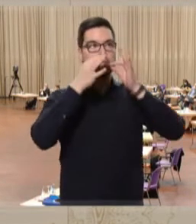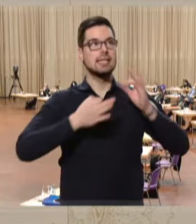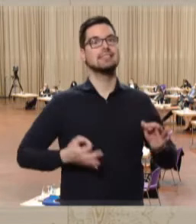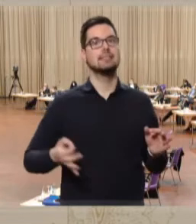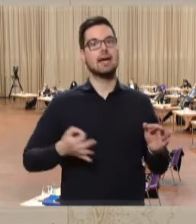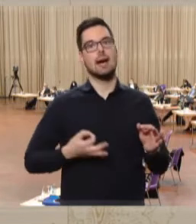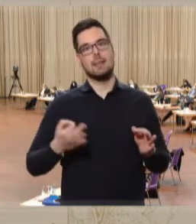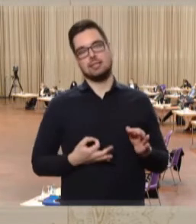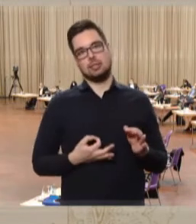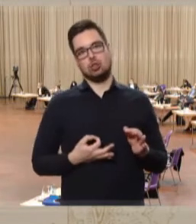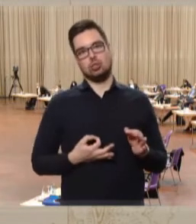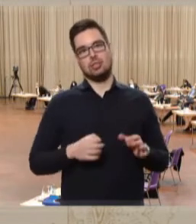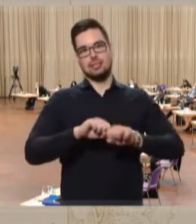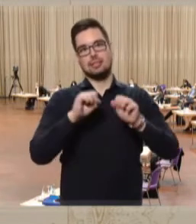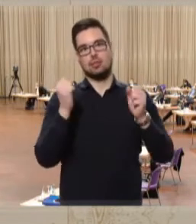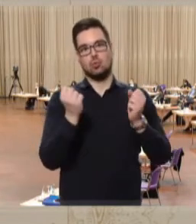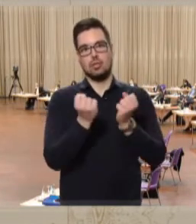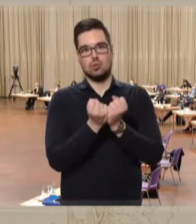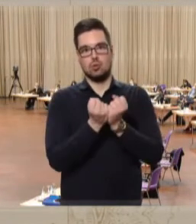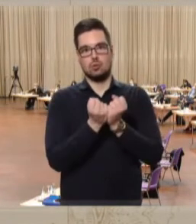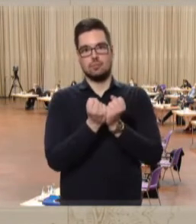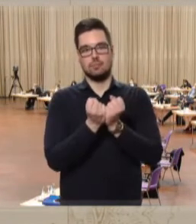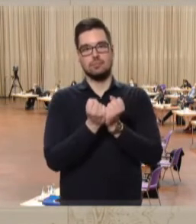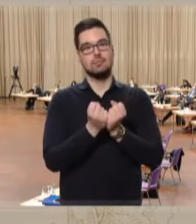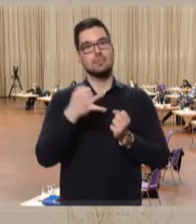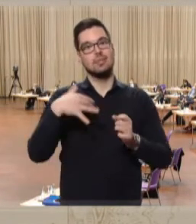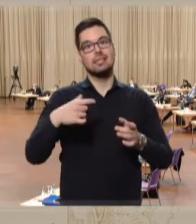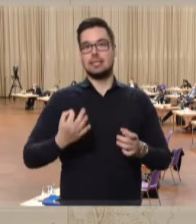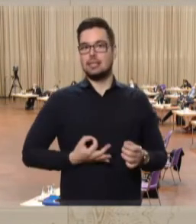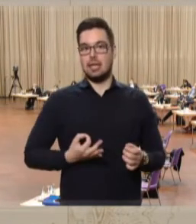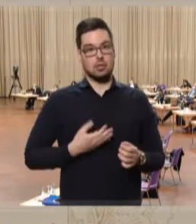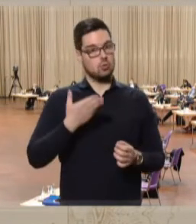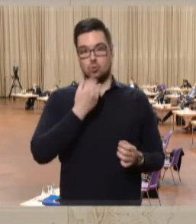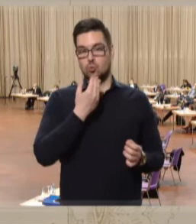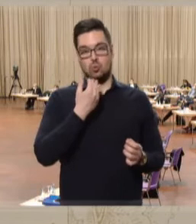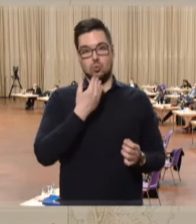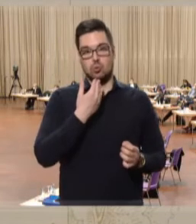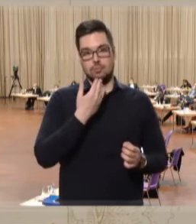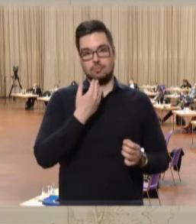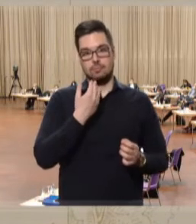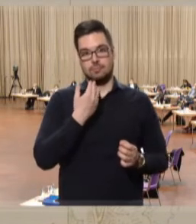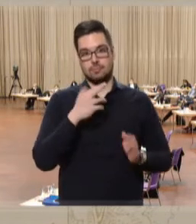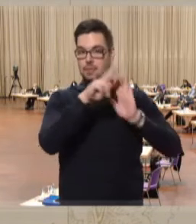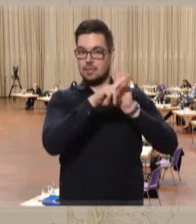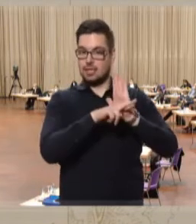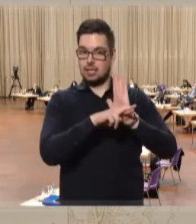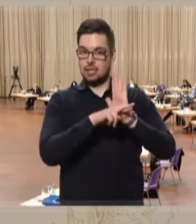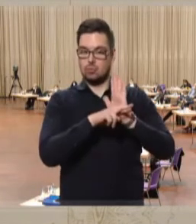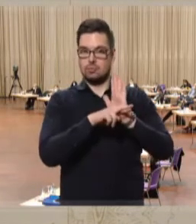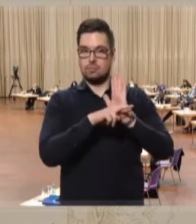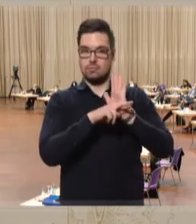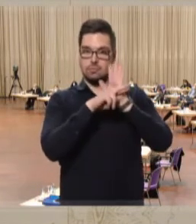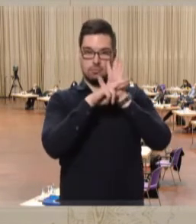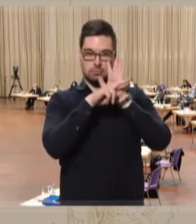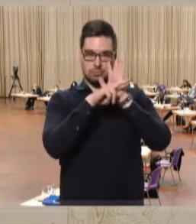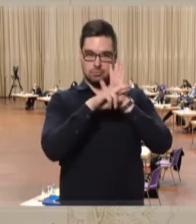Situation nützbar erscheint. Da derzeit im Saarland keine Regelung zur Unterschutzstellung des nunmehr umfassend unter